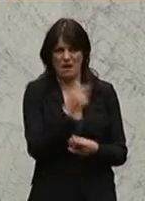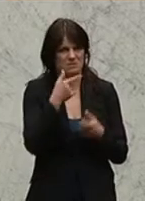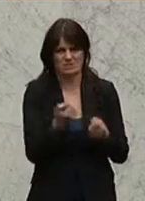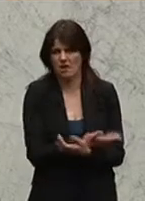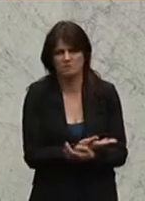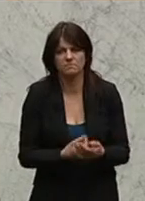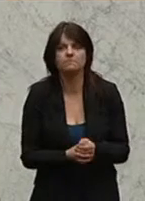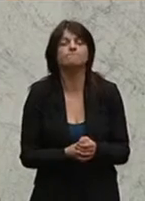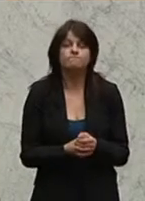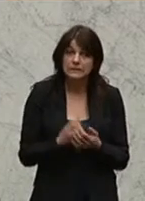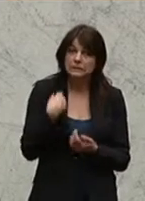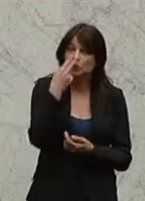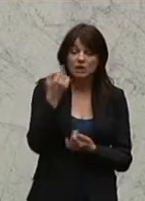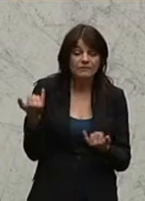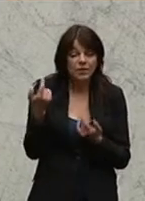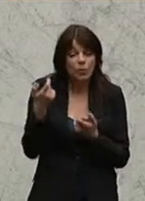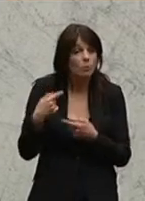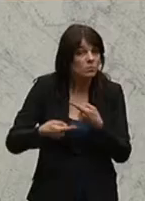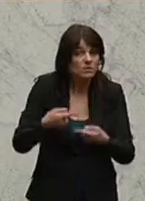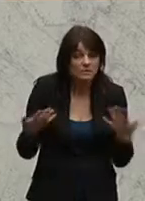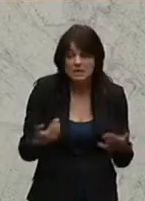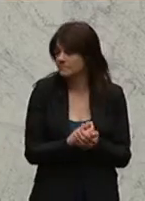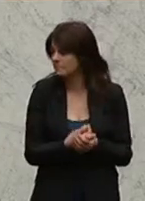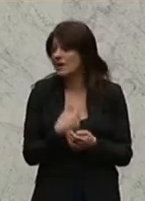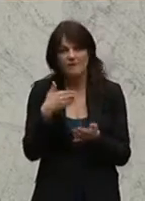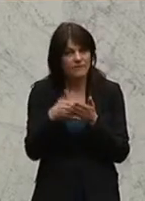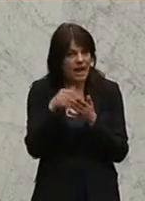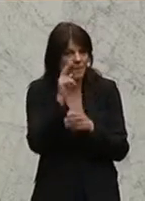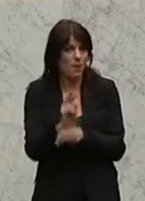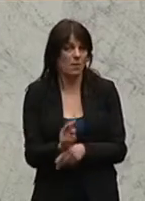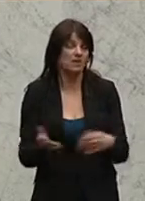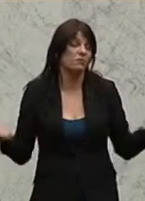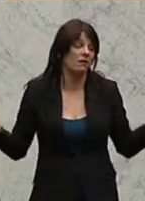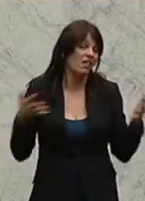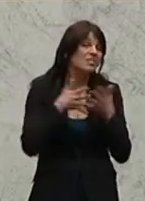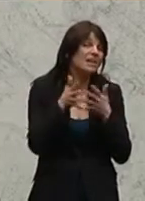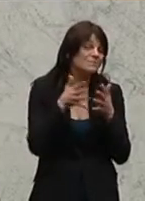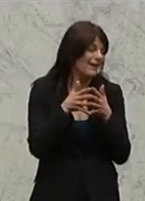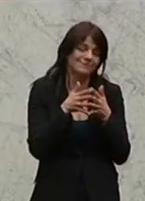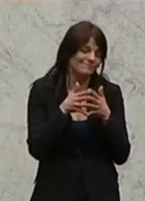wie es sich auswirkt. Wir werden es weiter beobachten. Ja, transparent ist eben was anderes.